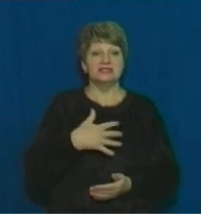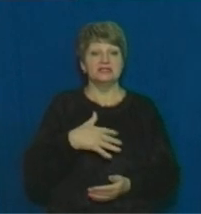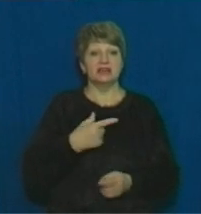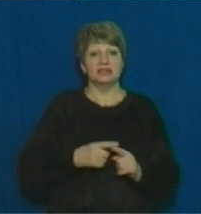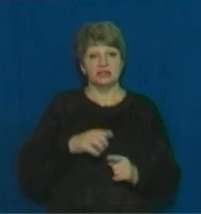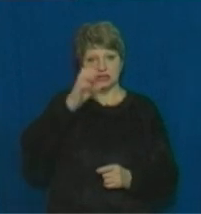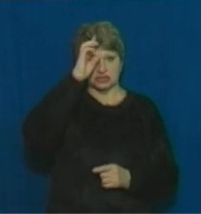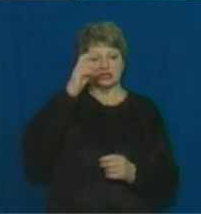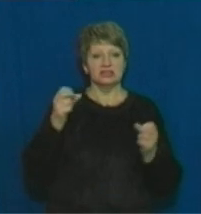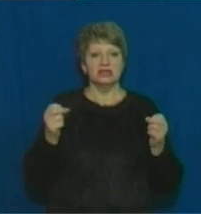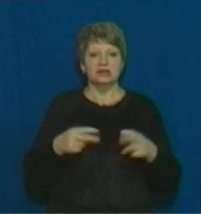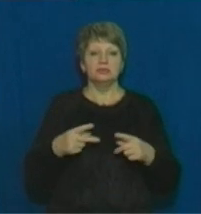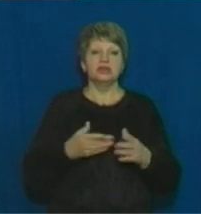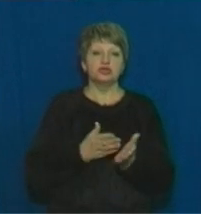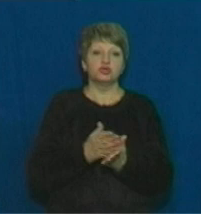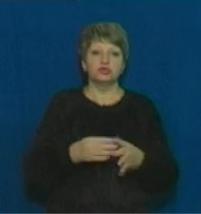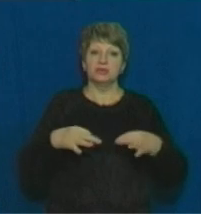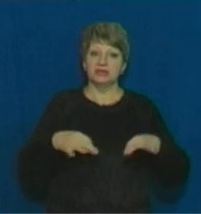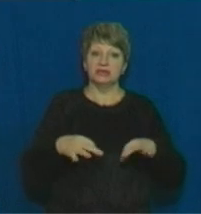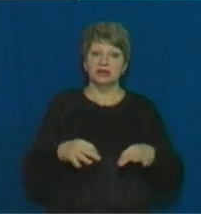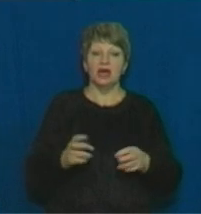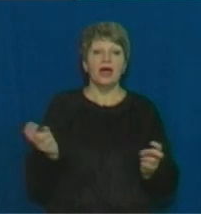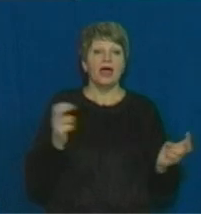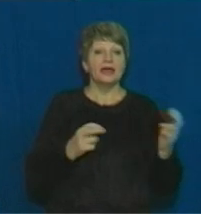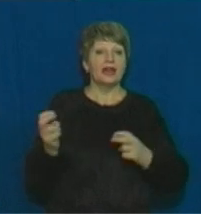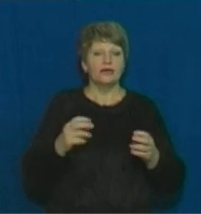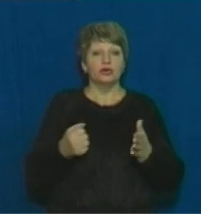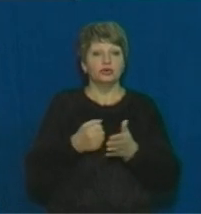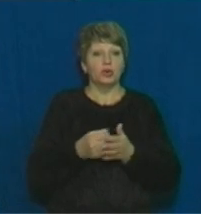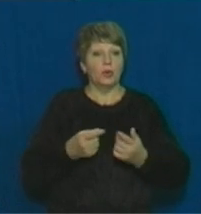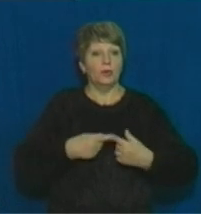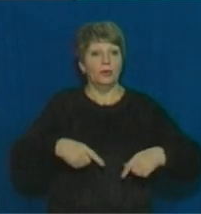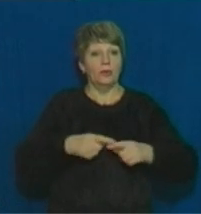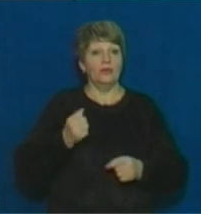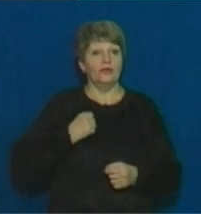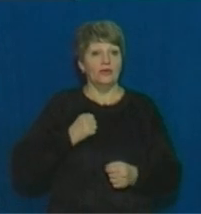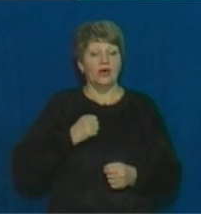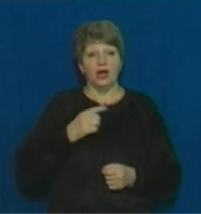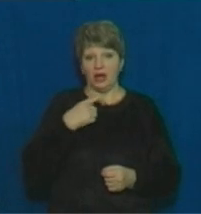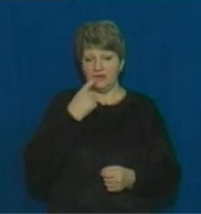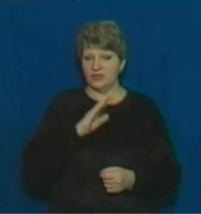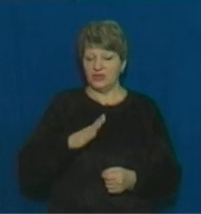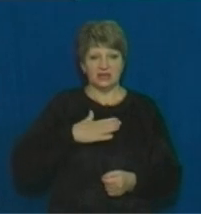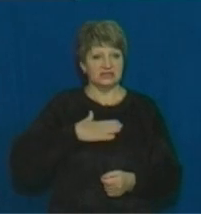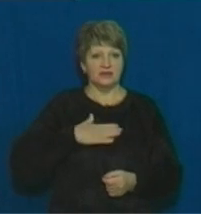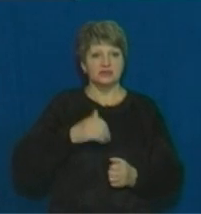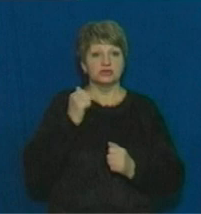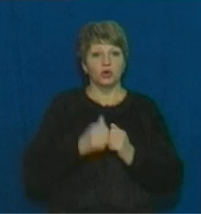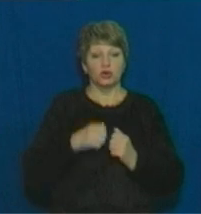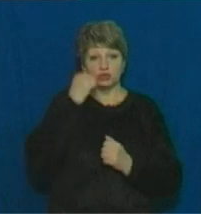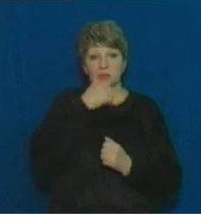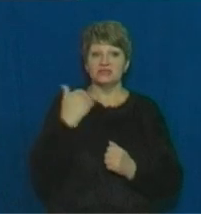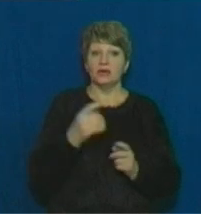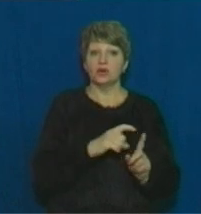Державній спеціальній службі транспорту. Явку призовників до дільниць Євгенія Курбет називає незадовільною з кожним роком. За його